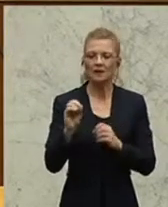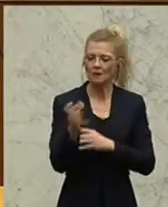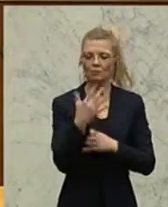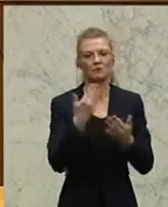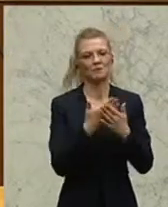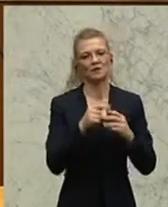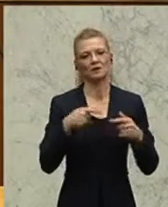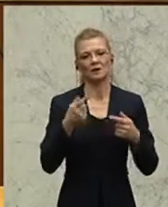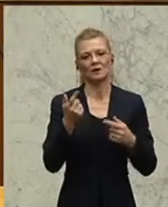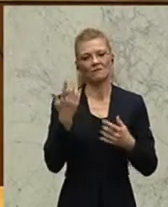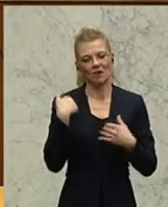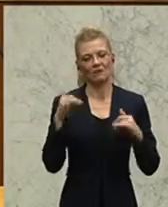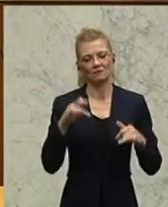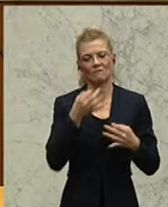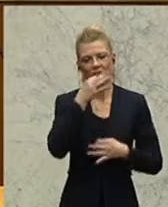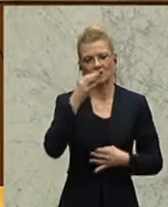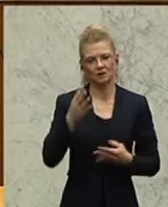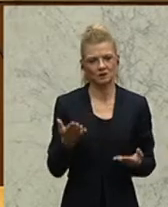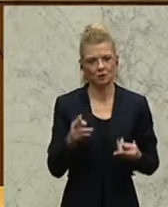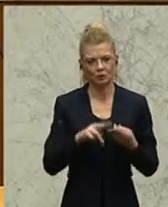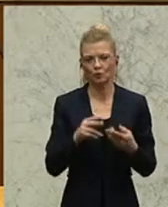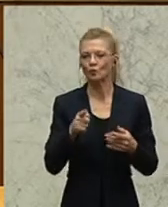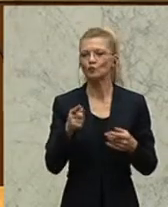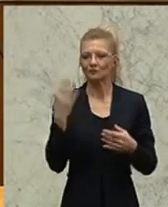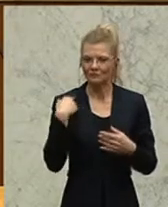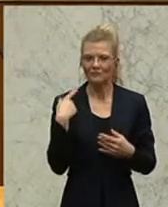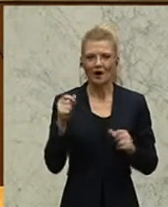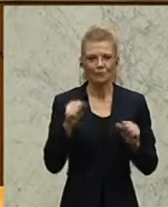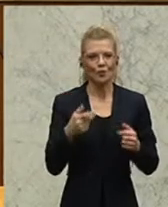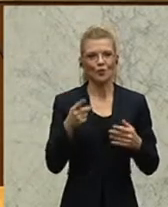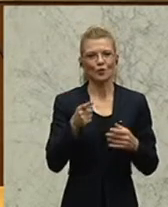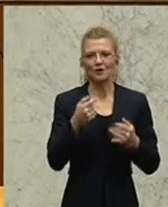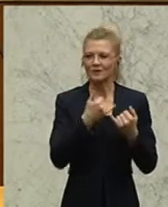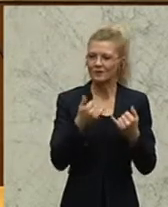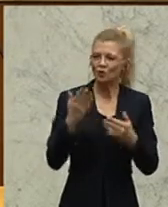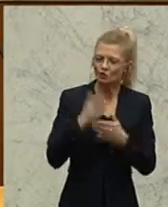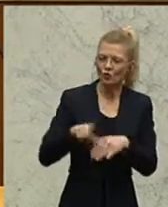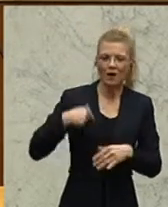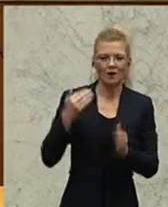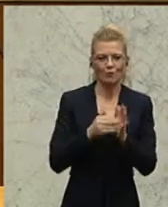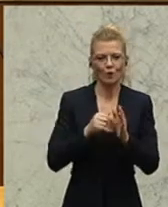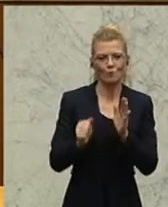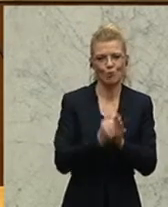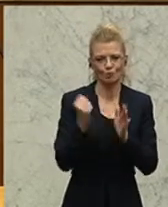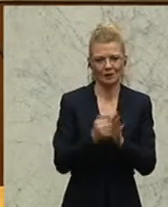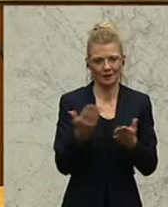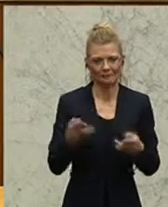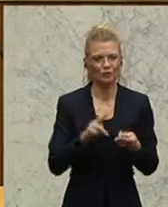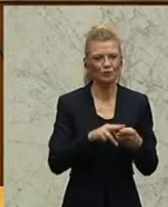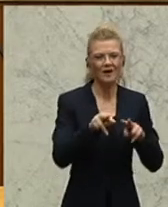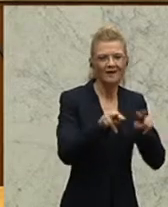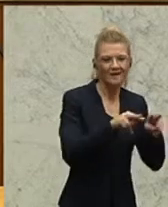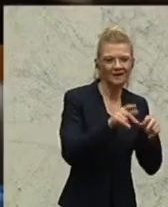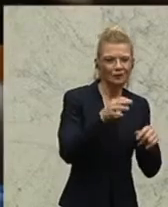notwendige Änderungen und anstehende Modernisierungen gegeben. Wir haben im Ausschuss auch sehr intensiv mit der Rektorin Seidler von der TU